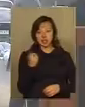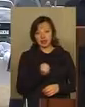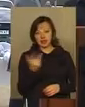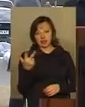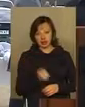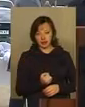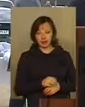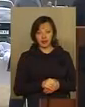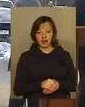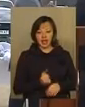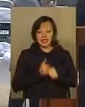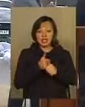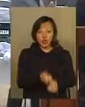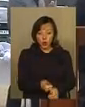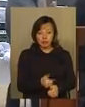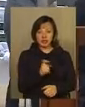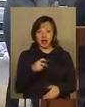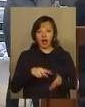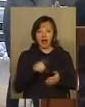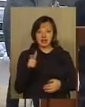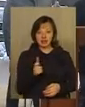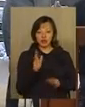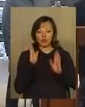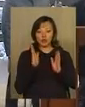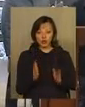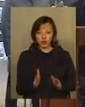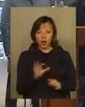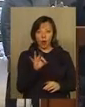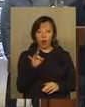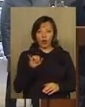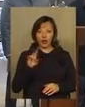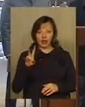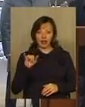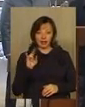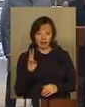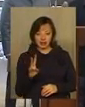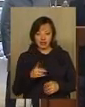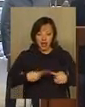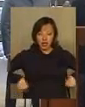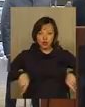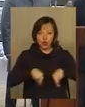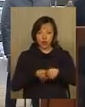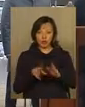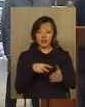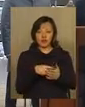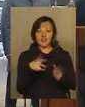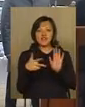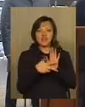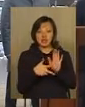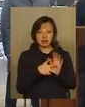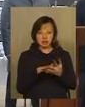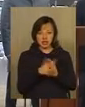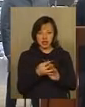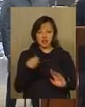неділі. Сідом за газифікацією цієї зони йде газифікація Оринінської зони, де буде газифіковано 8 сіл і